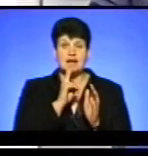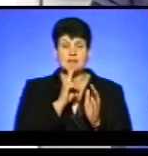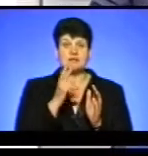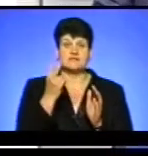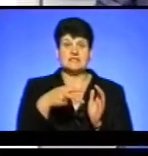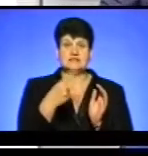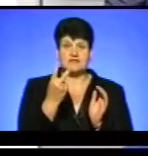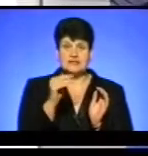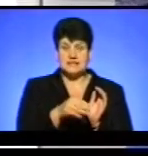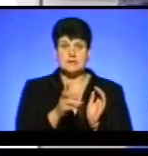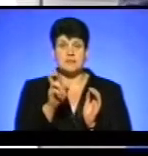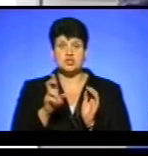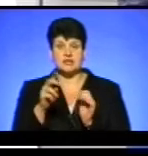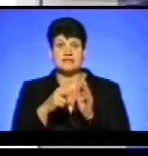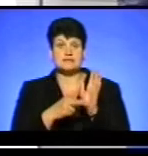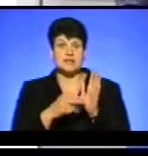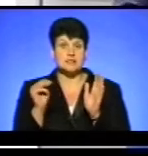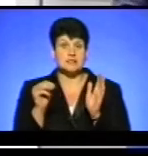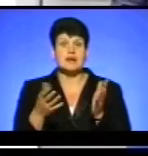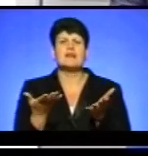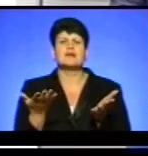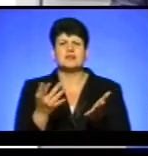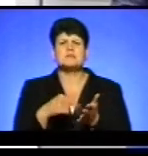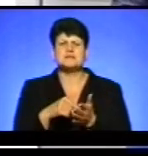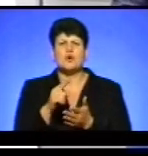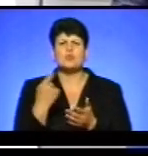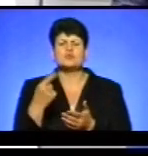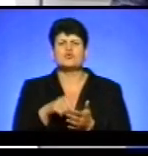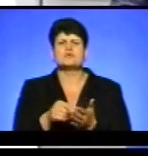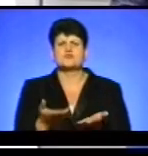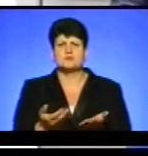тисячі, Бережани – 17 тисяч. Які міста обласного значення?